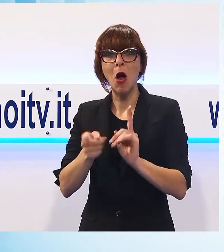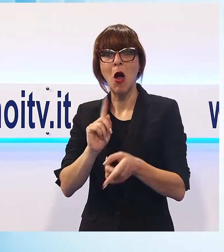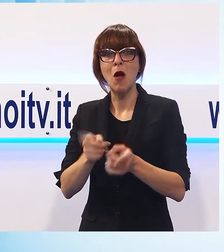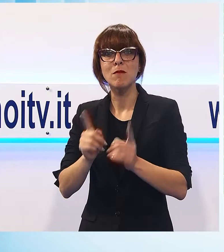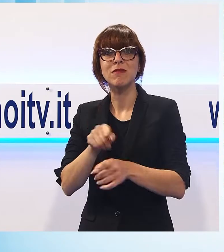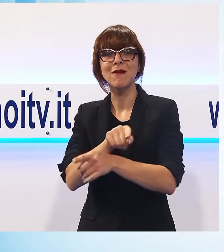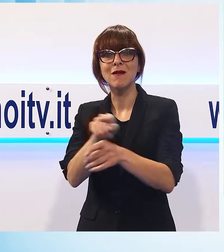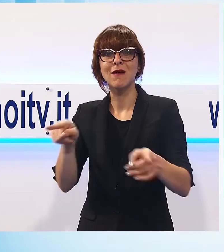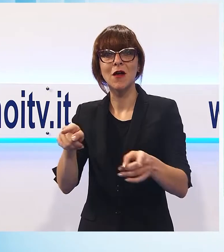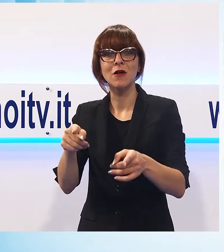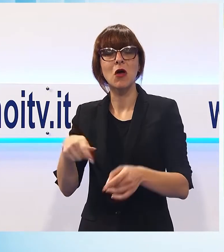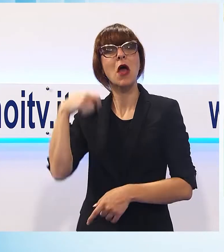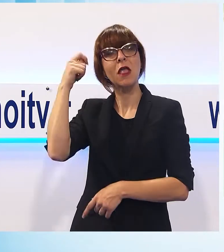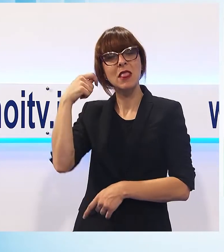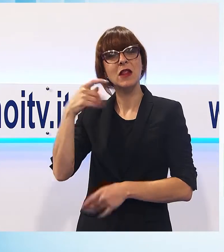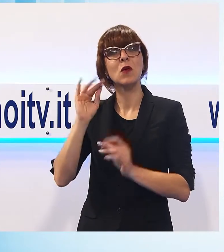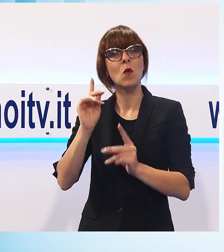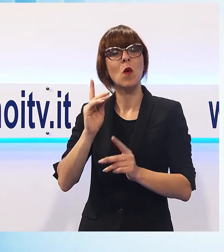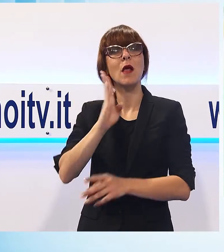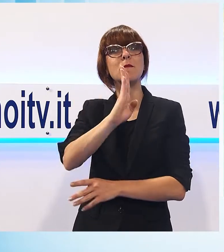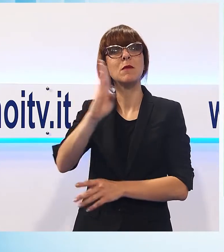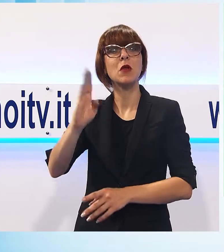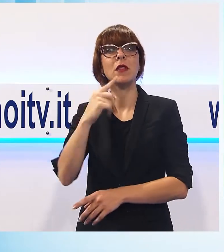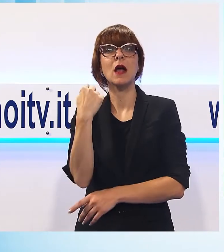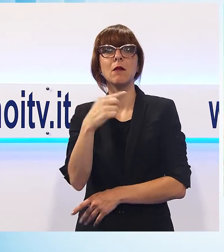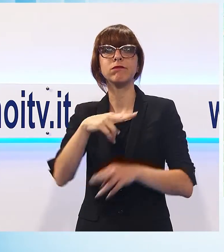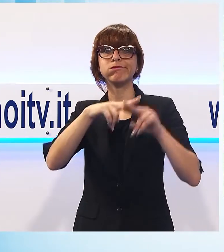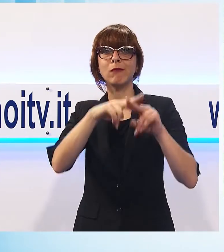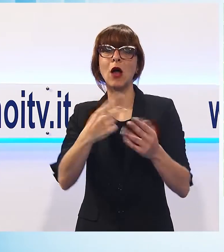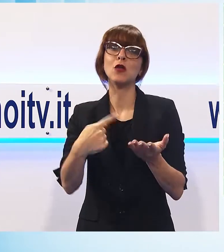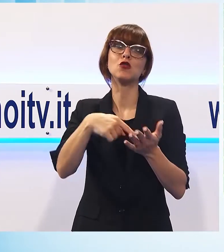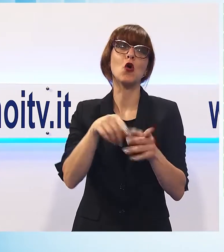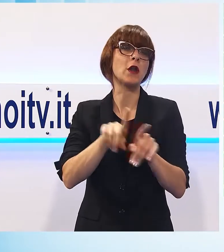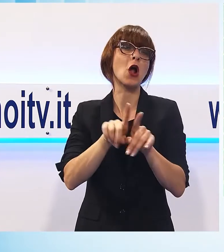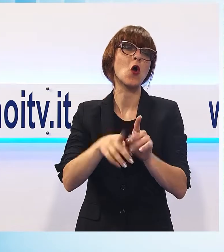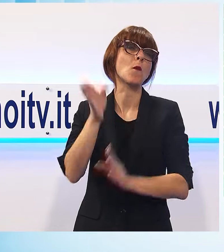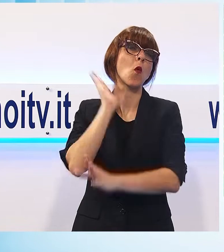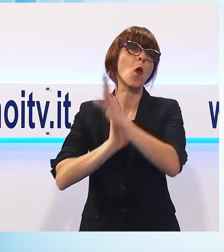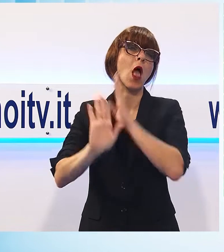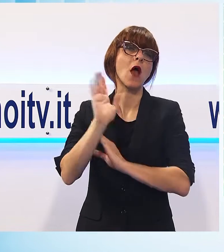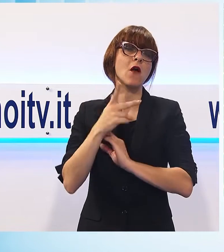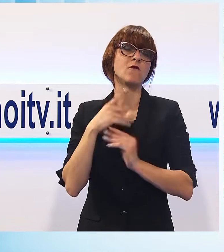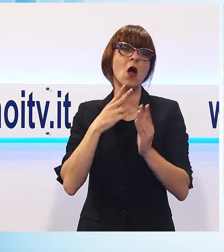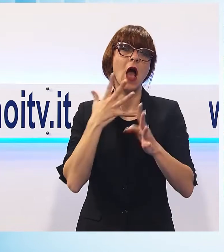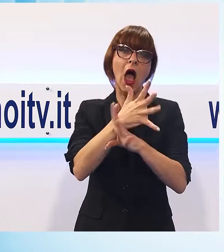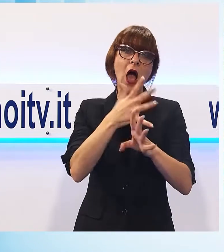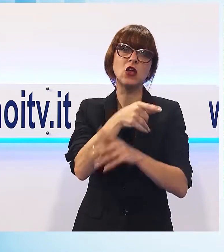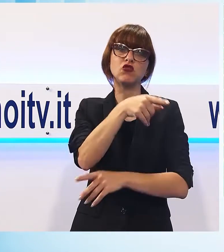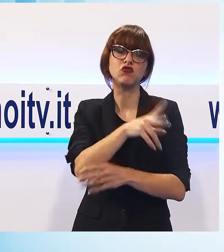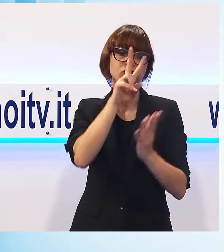tutti quanti che questa biblioteca potesse ritornare ad essere viva, ad essere consultata, ad essere